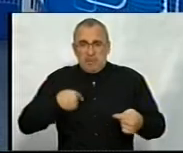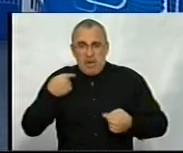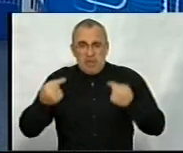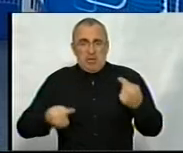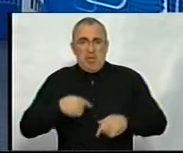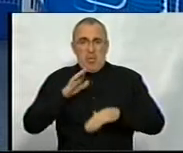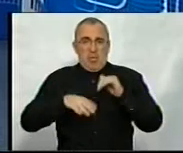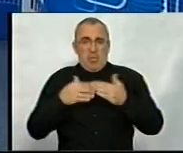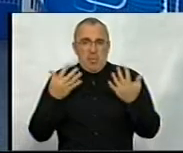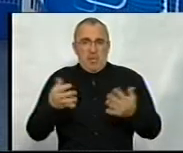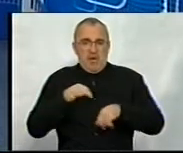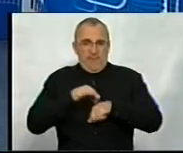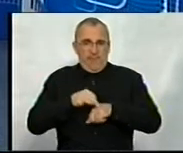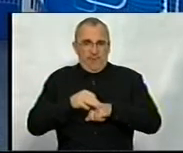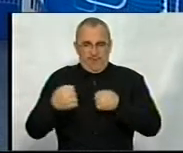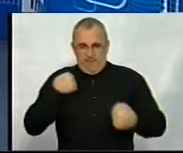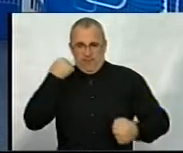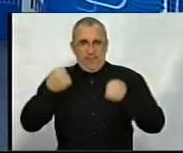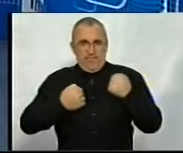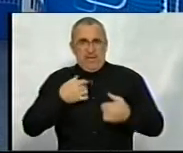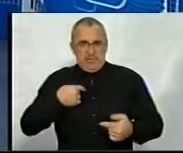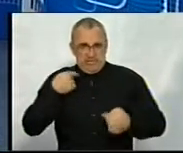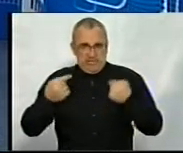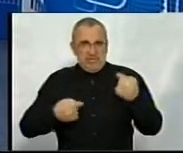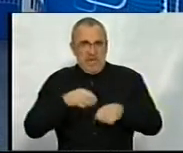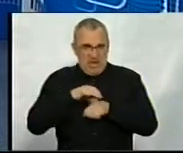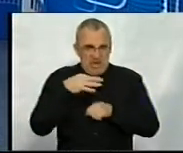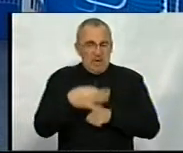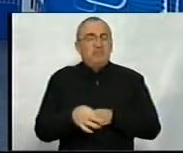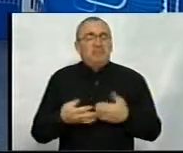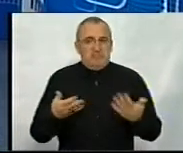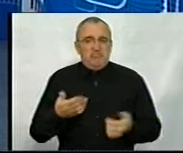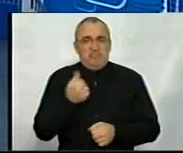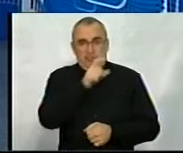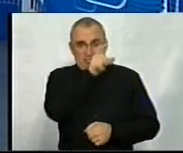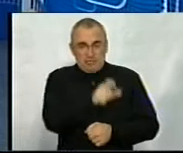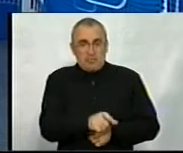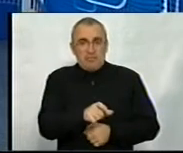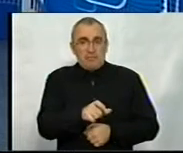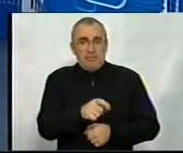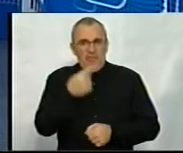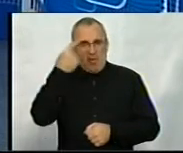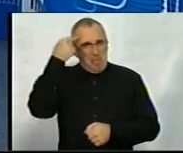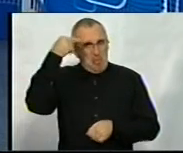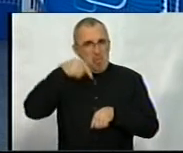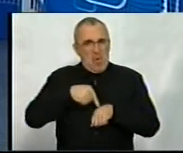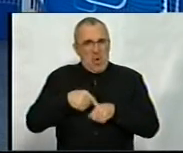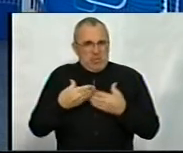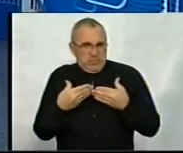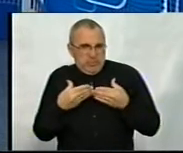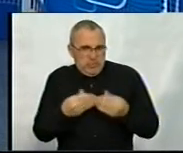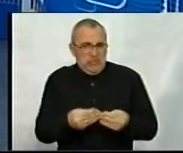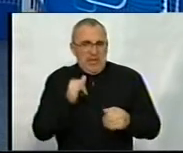страдали. ви фізично страждали від цієї агресії? Да, ну, он, да, он морально довів і плюс ще